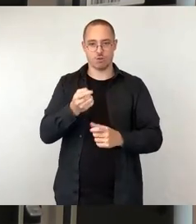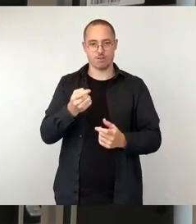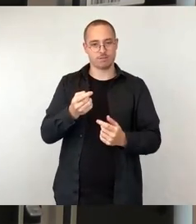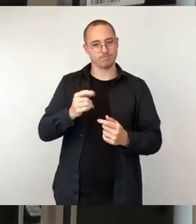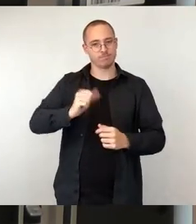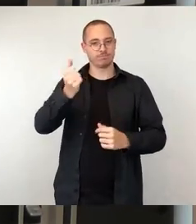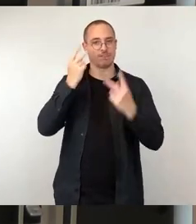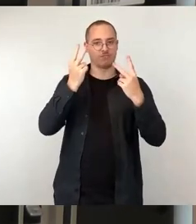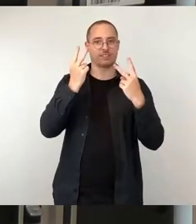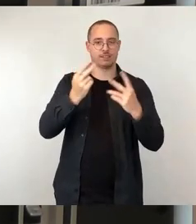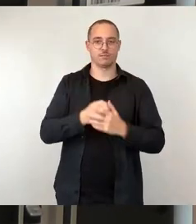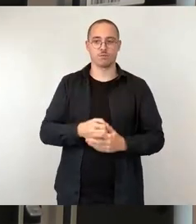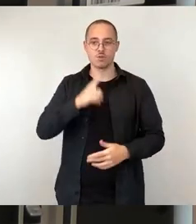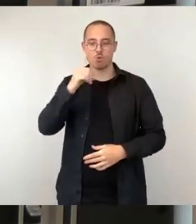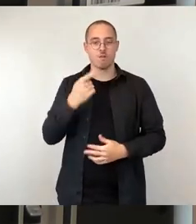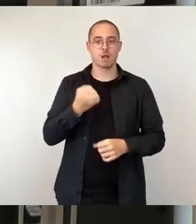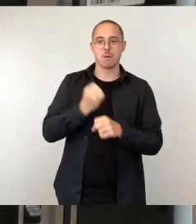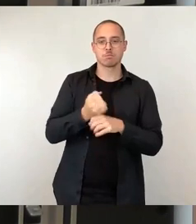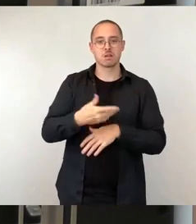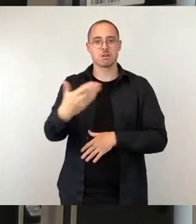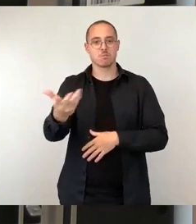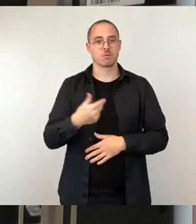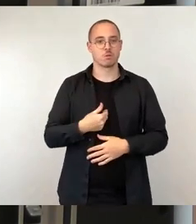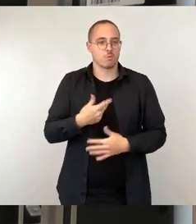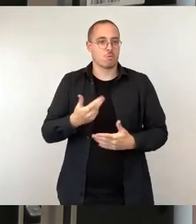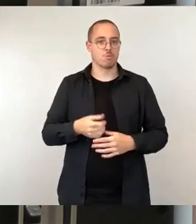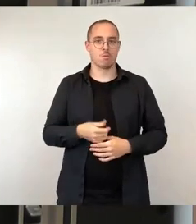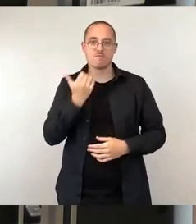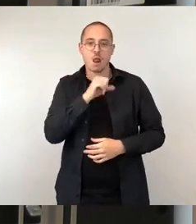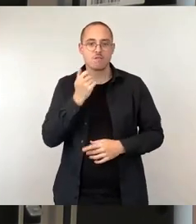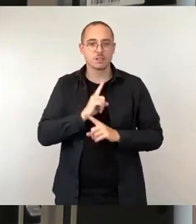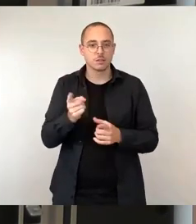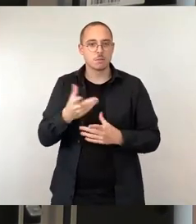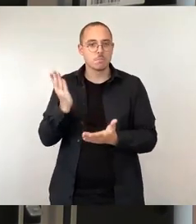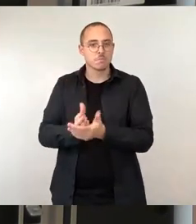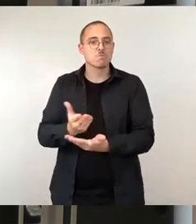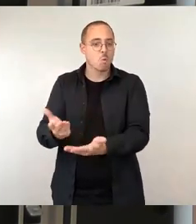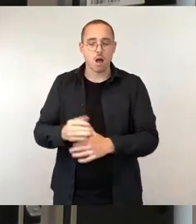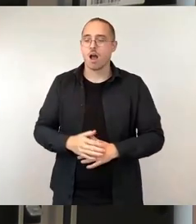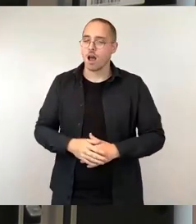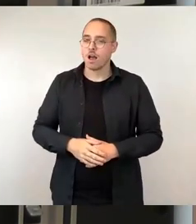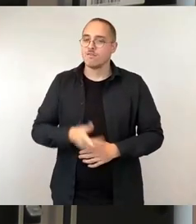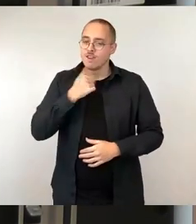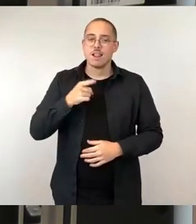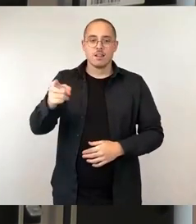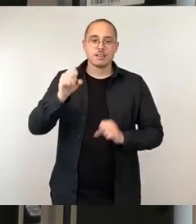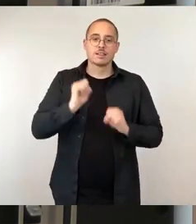wollen, dass sie so gefördert werden, dass sie frühestmöglich ein eigenständisches Leben mit einem eigenen,